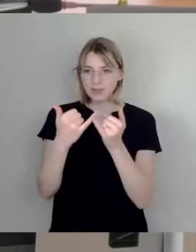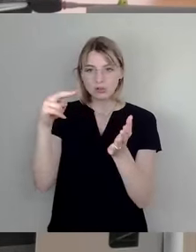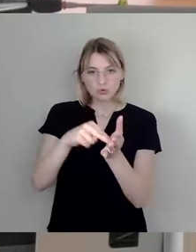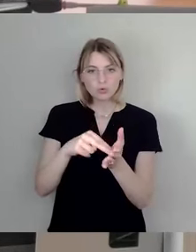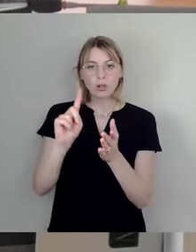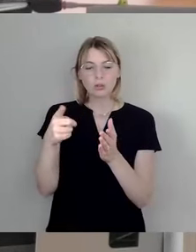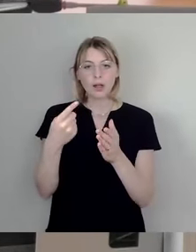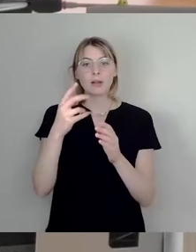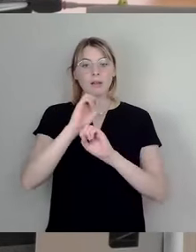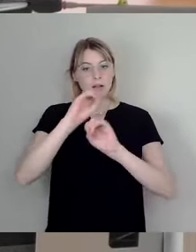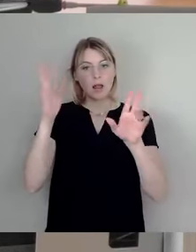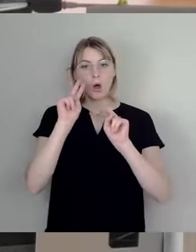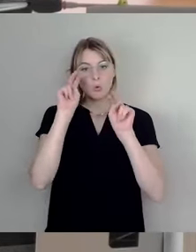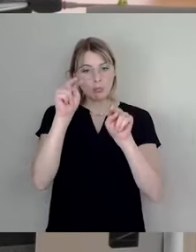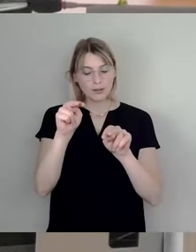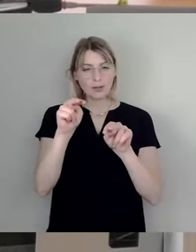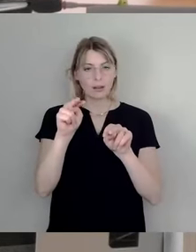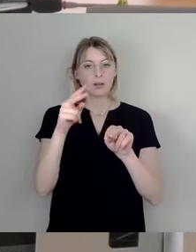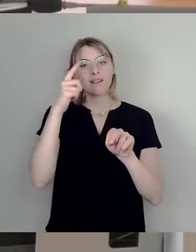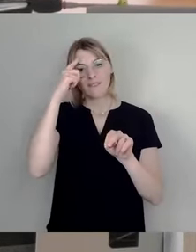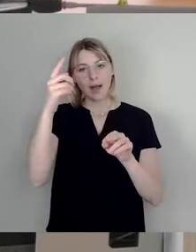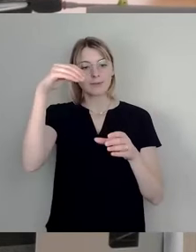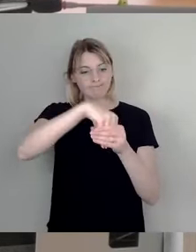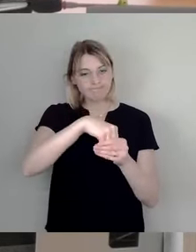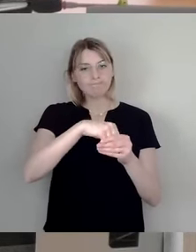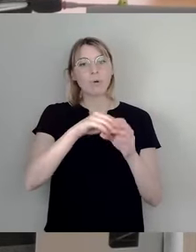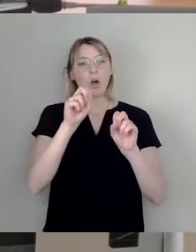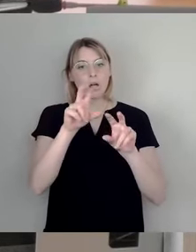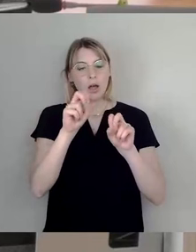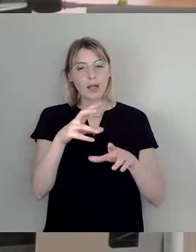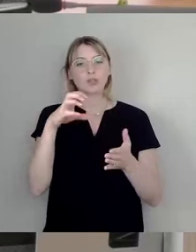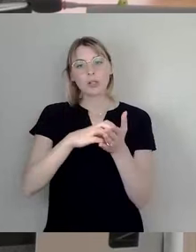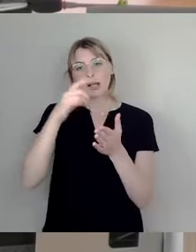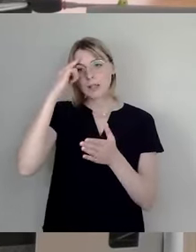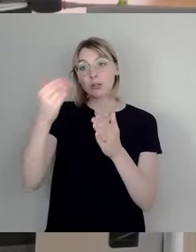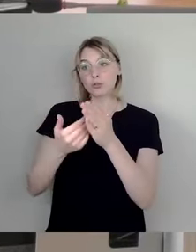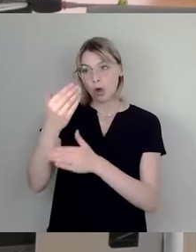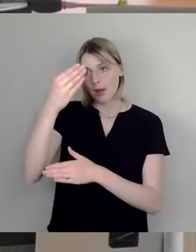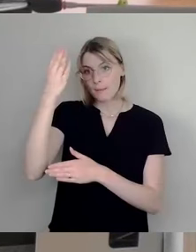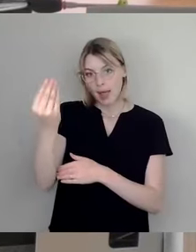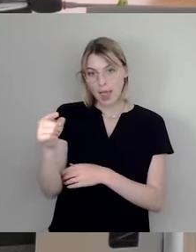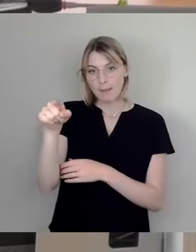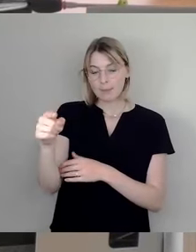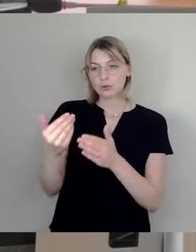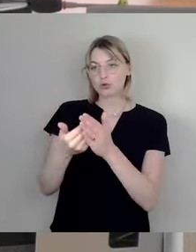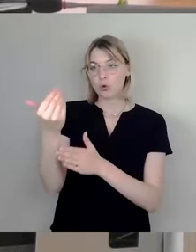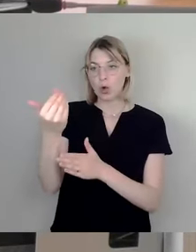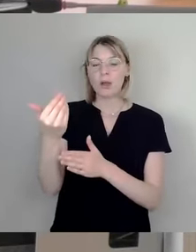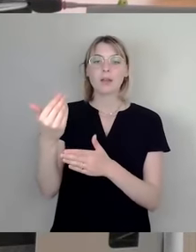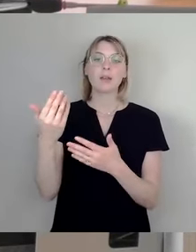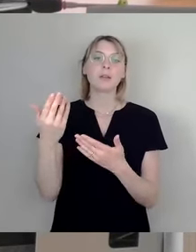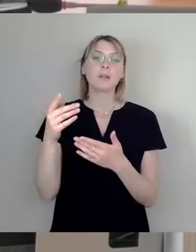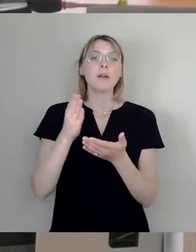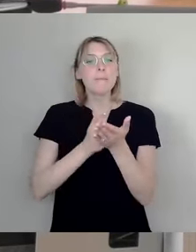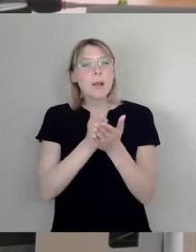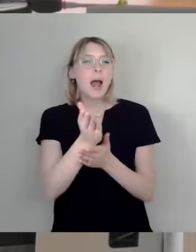haben, dann können die Stadträte im neuen Stadtrat im Herbst, wenn es um die Freigabe und um die Planung von